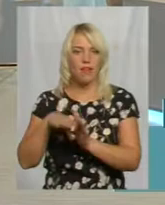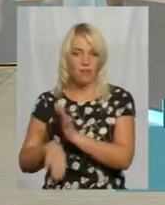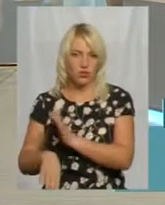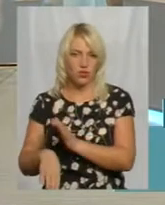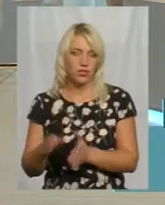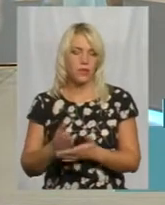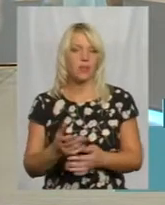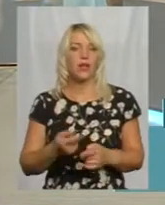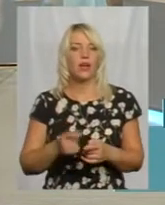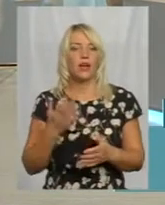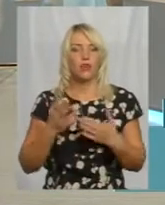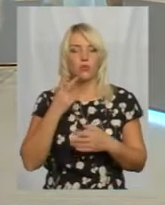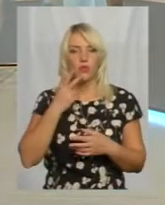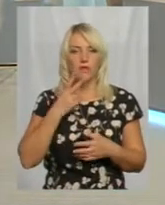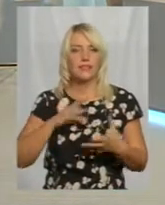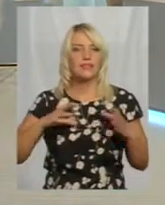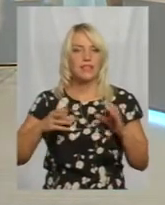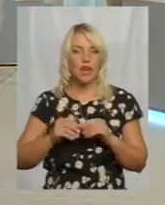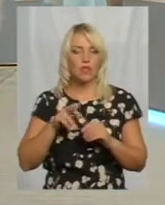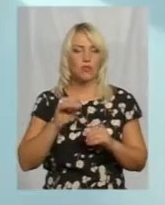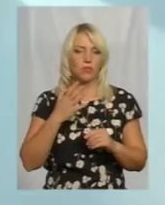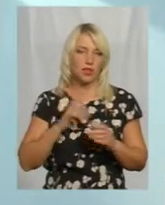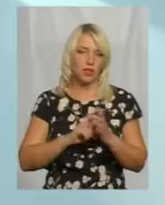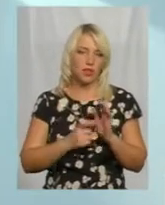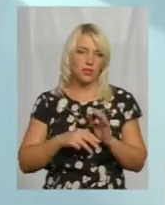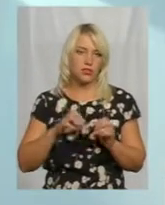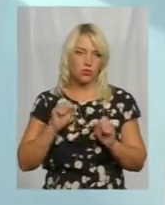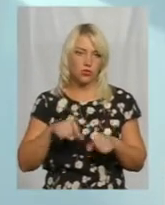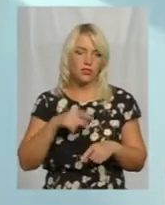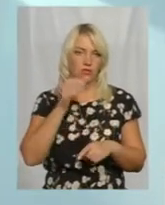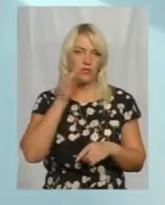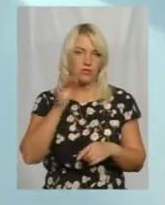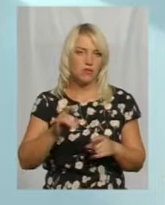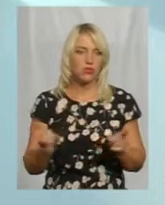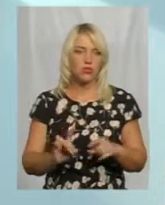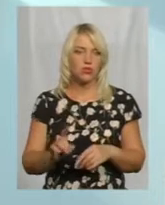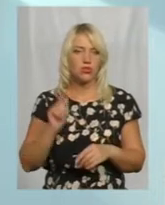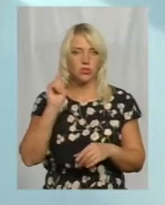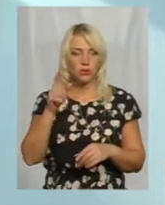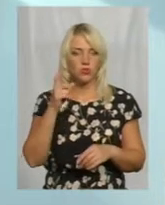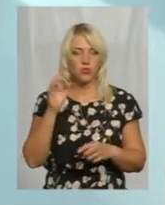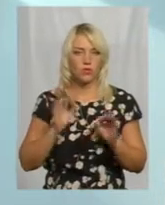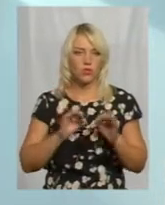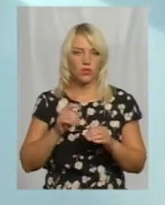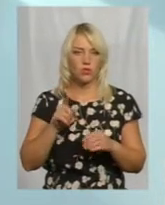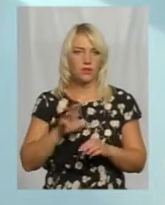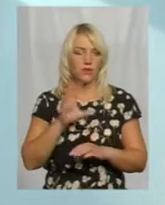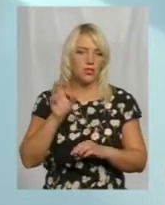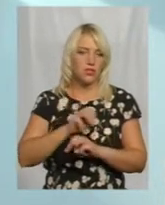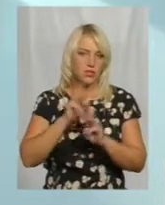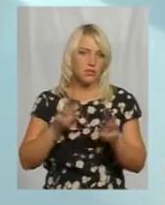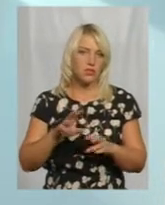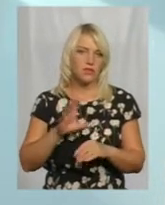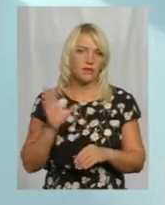Якщо подивитися по п'ятих класах, то можемо сказати, що там, 100%, там всі забезпечені.